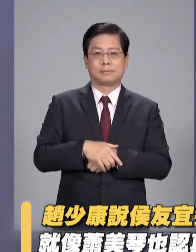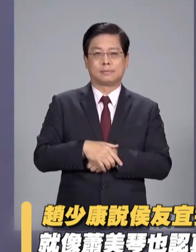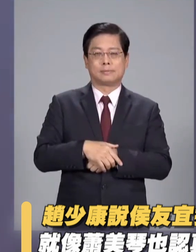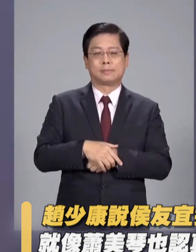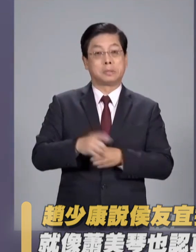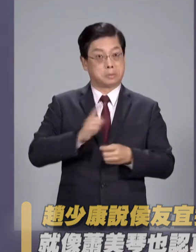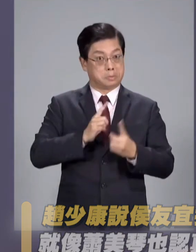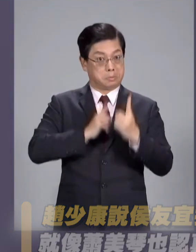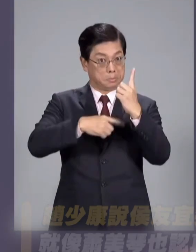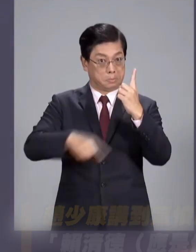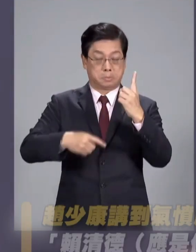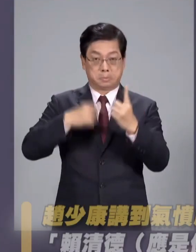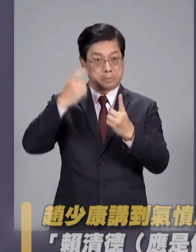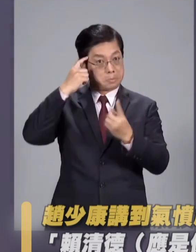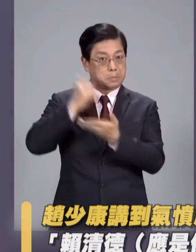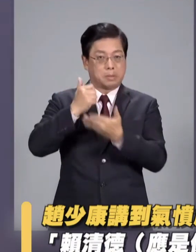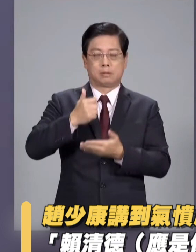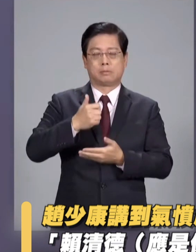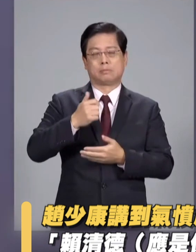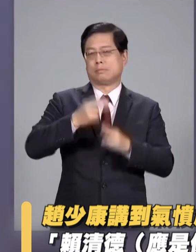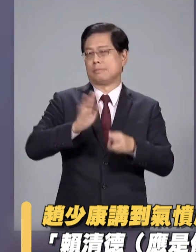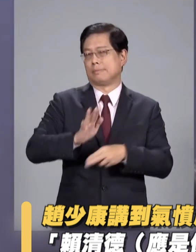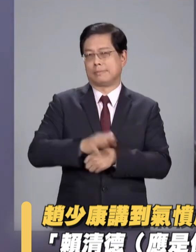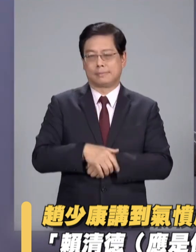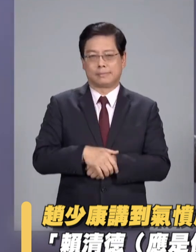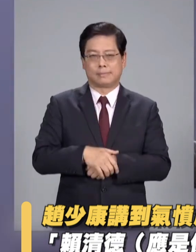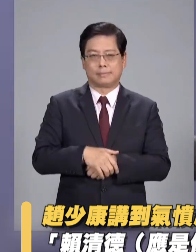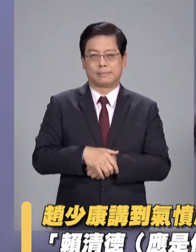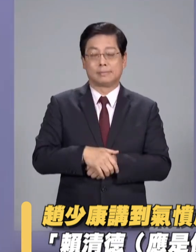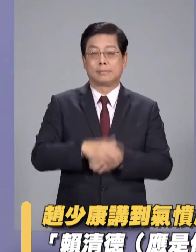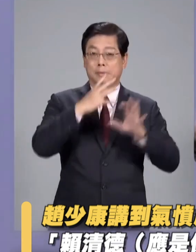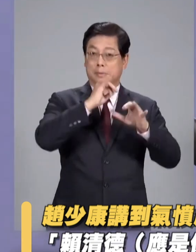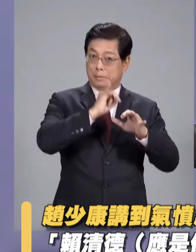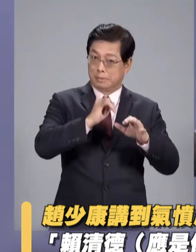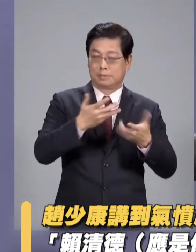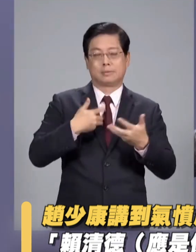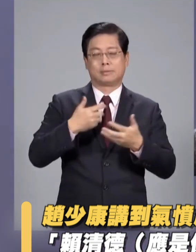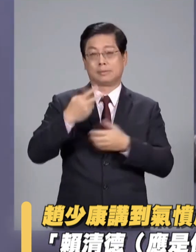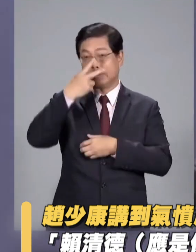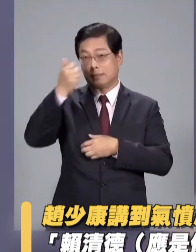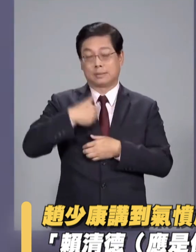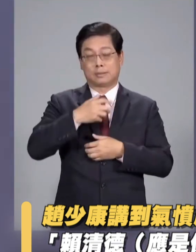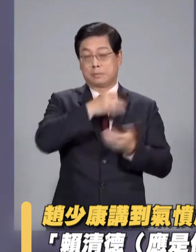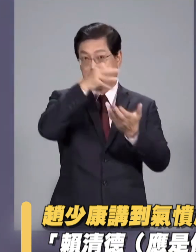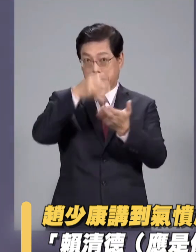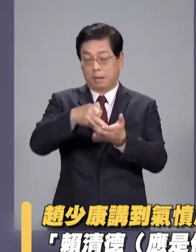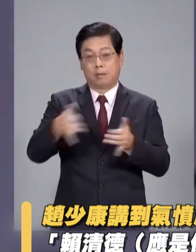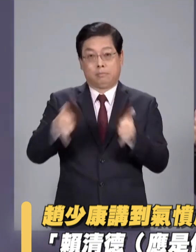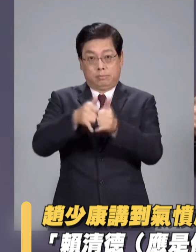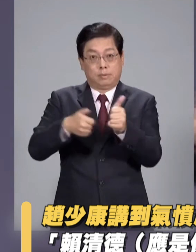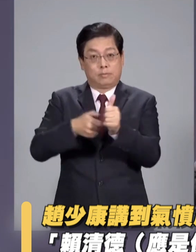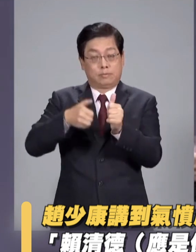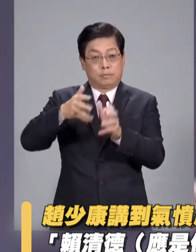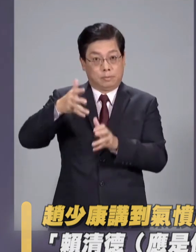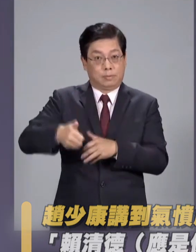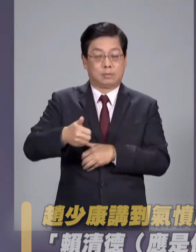他都会给一个人想我不相信那萧美女士赖清德提提萧美琴女士做副手比